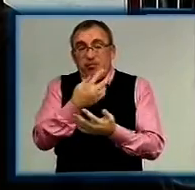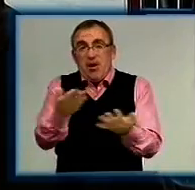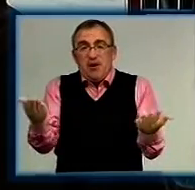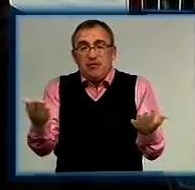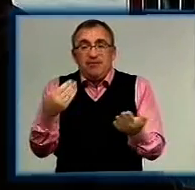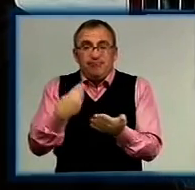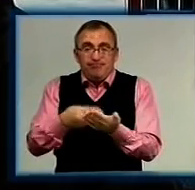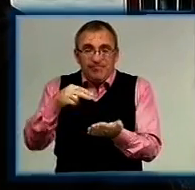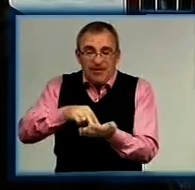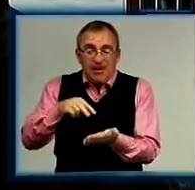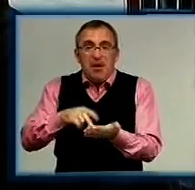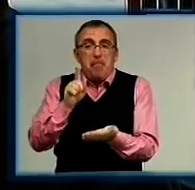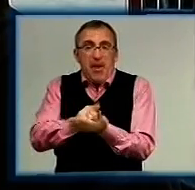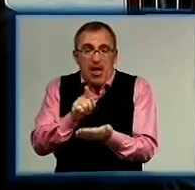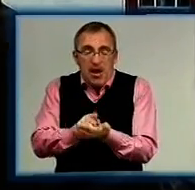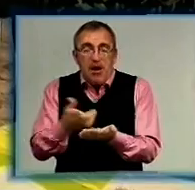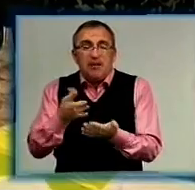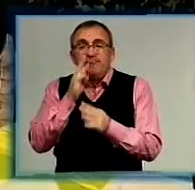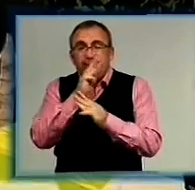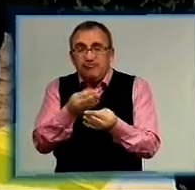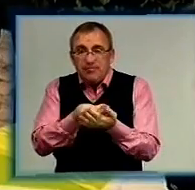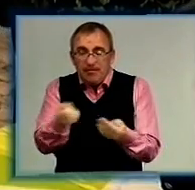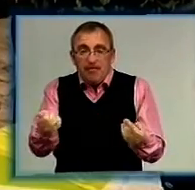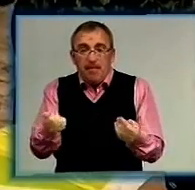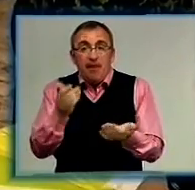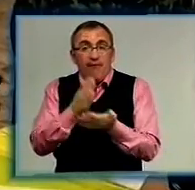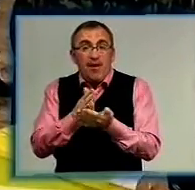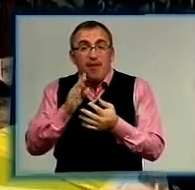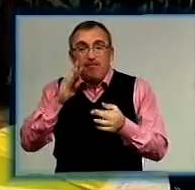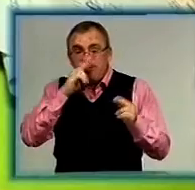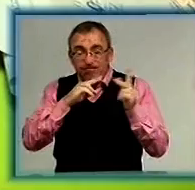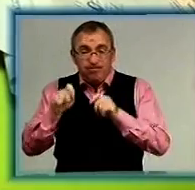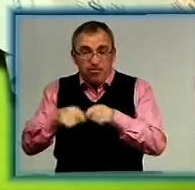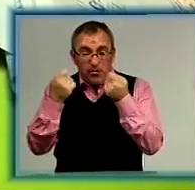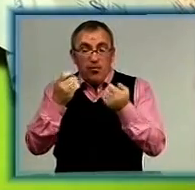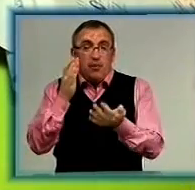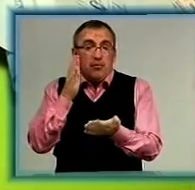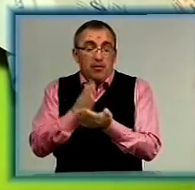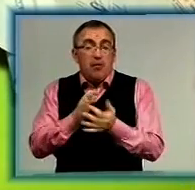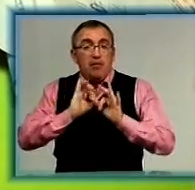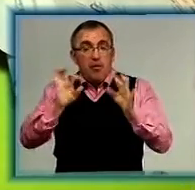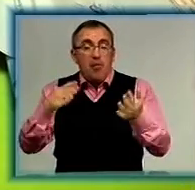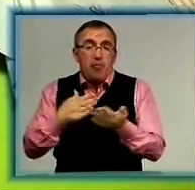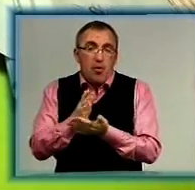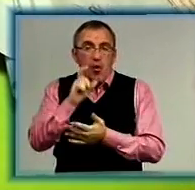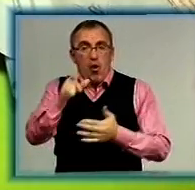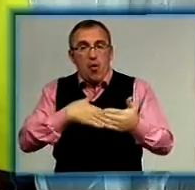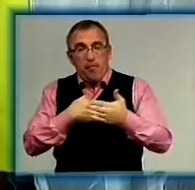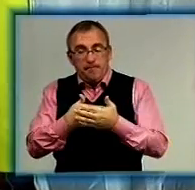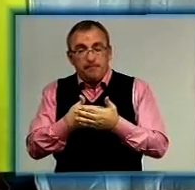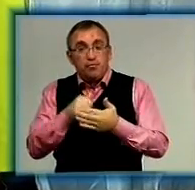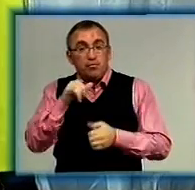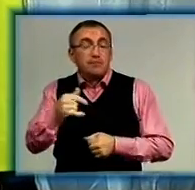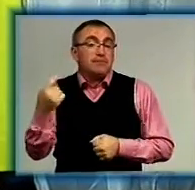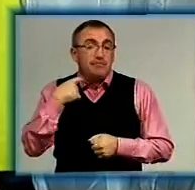які ціни, які пенсії, які зарплати. Про виявлені порушення протягом дня виборів повідомляли політики та громадські активісти. У